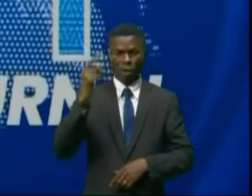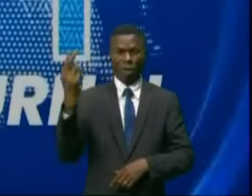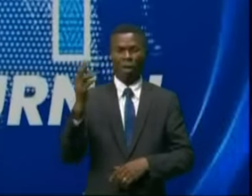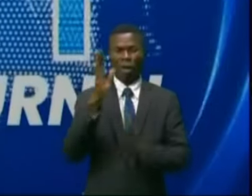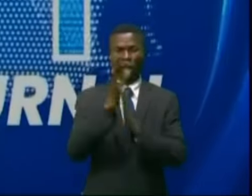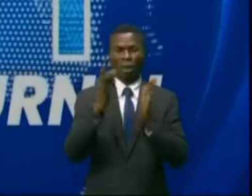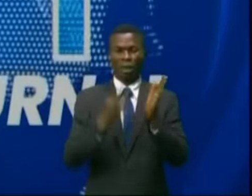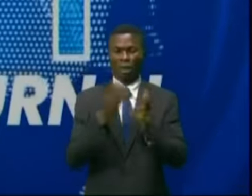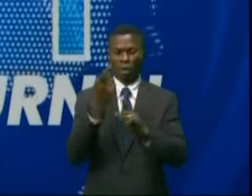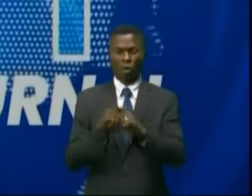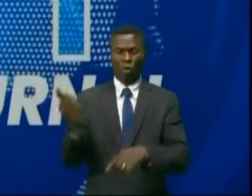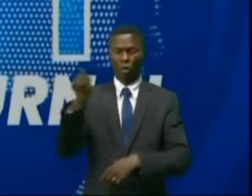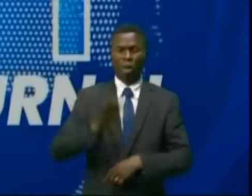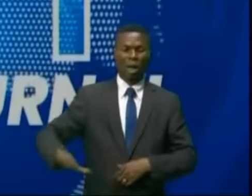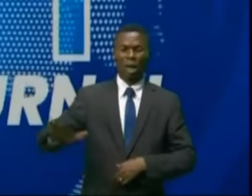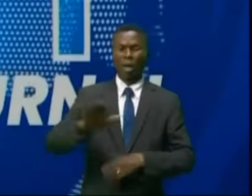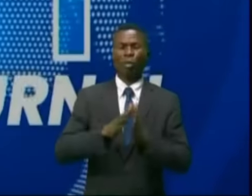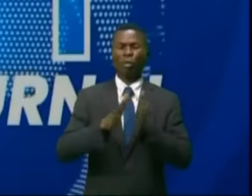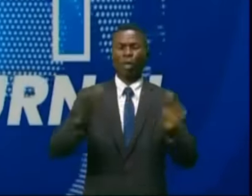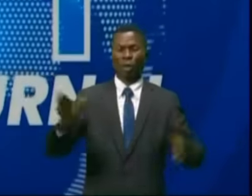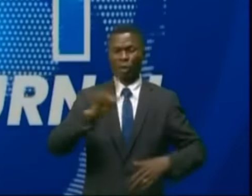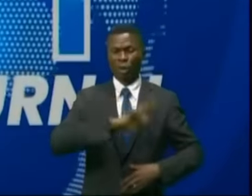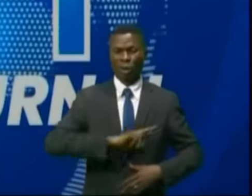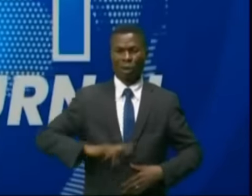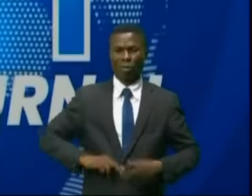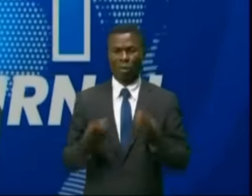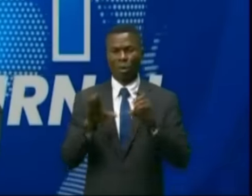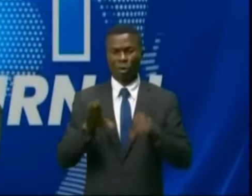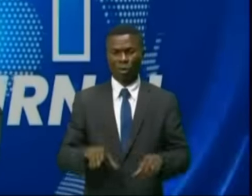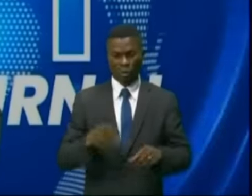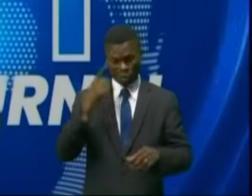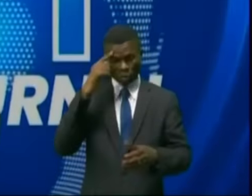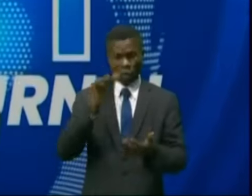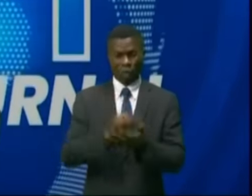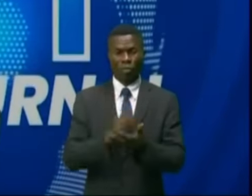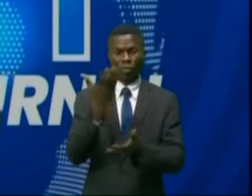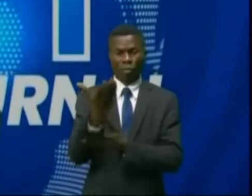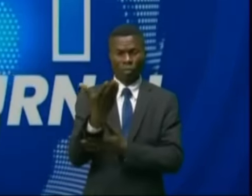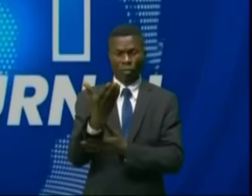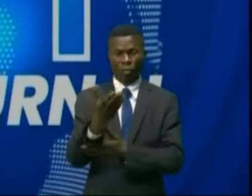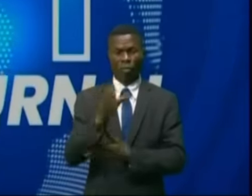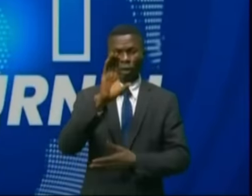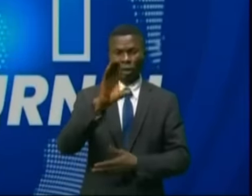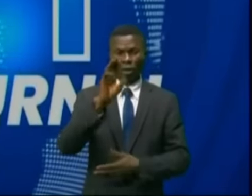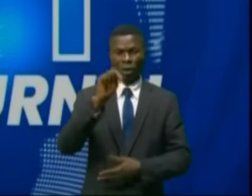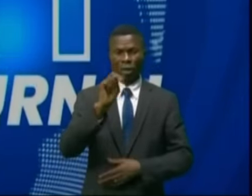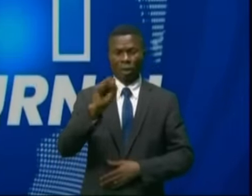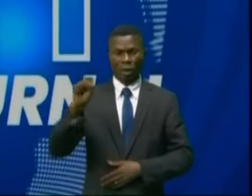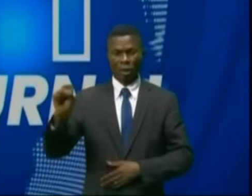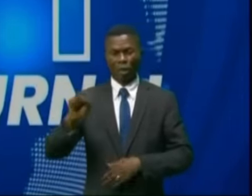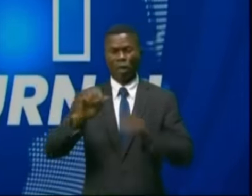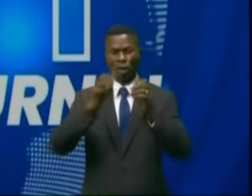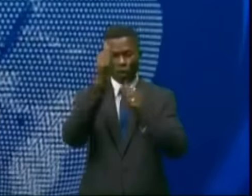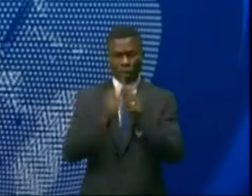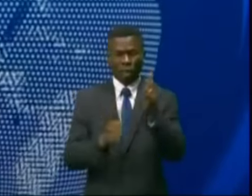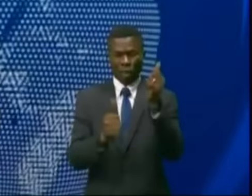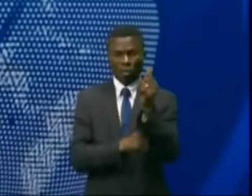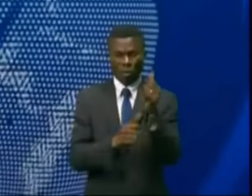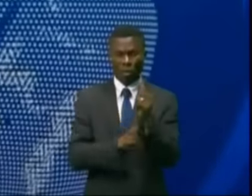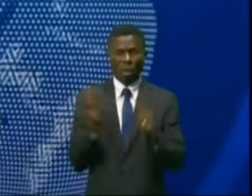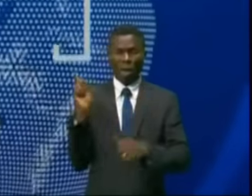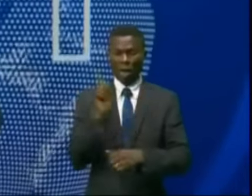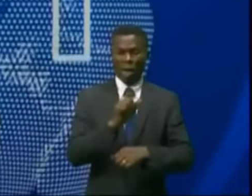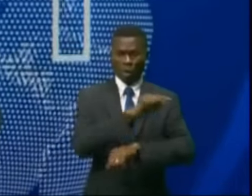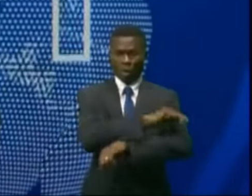sur toute l'étendue de la République démocratique du Congo. A cet effet, elle invite la Senses, donc, invite chaque bénéficiaire à bien vouloir se